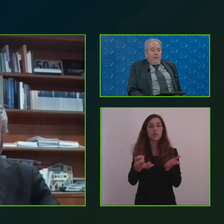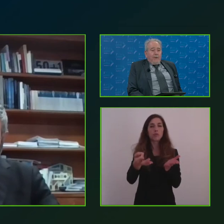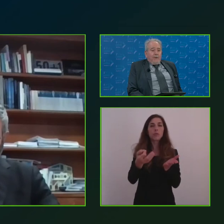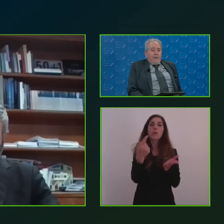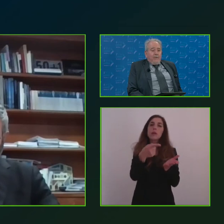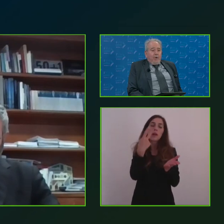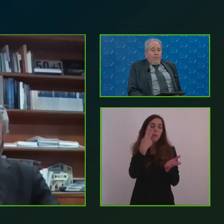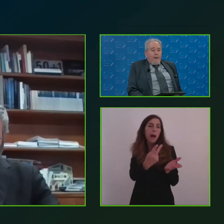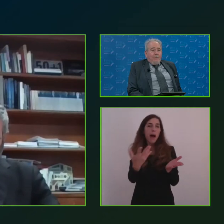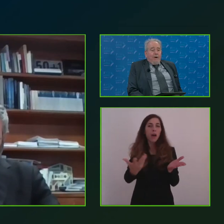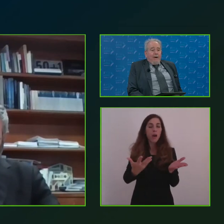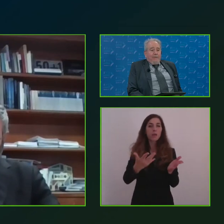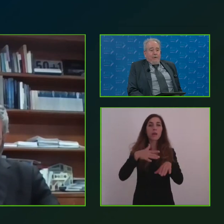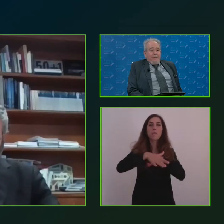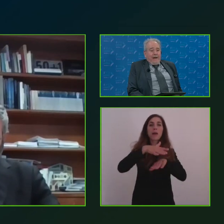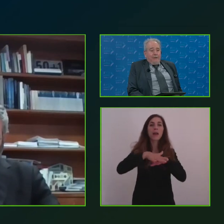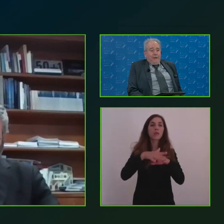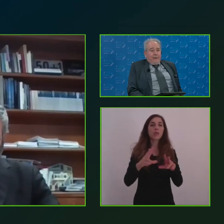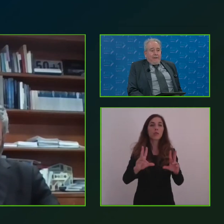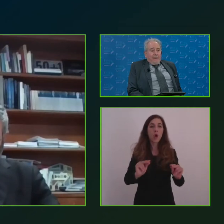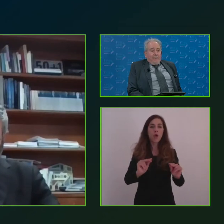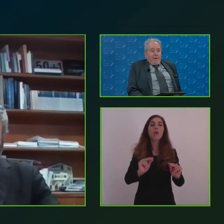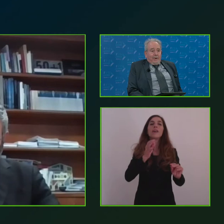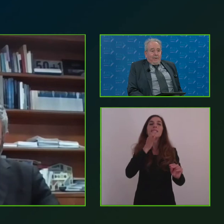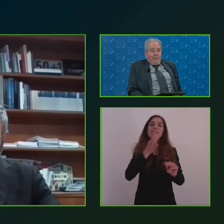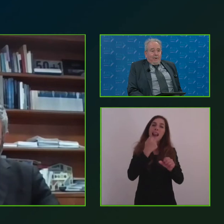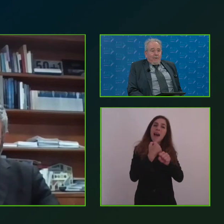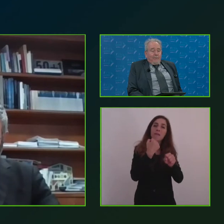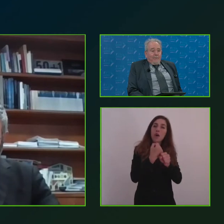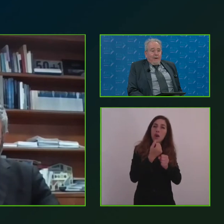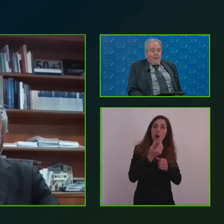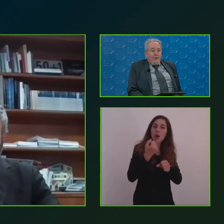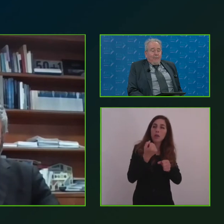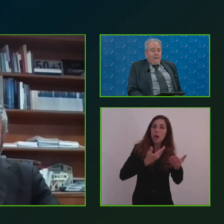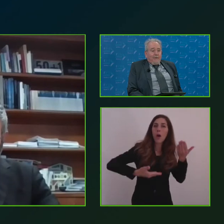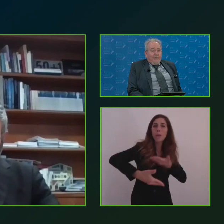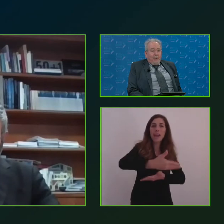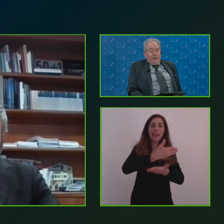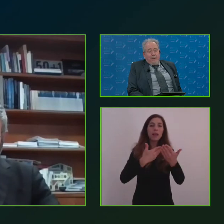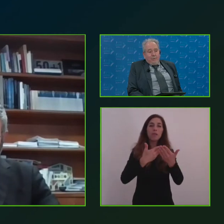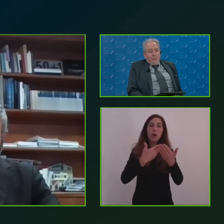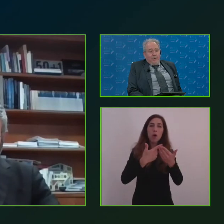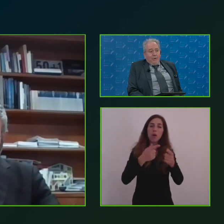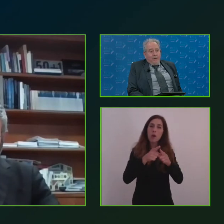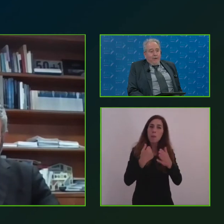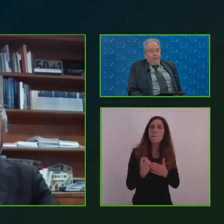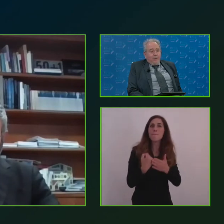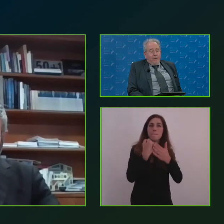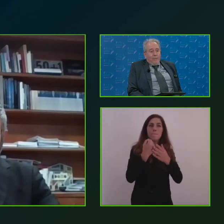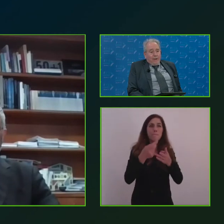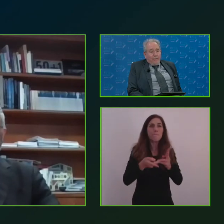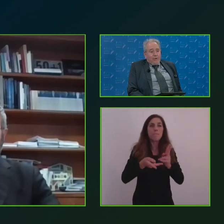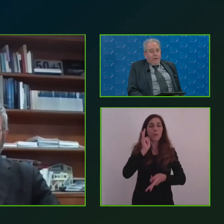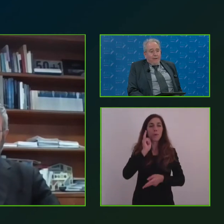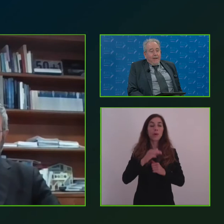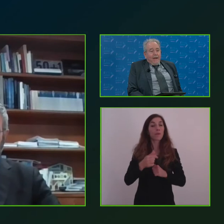di lavoro cooperativo rafforzato. Ho letto con molta attenzione tutto quello che si è scritto su